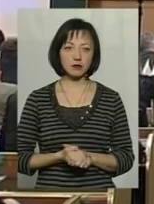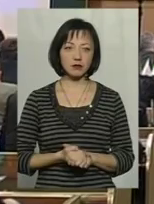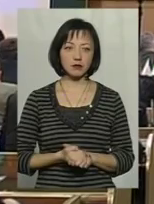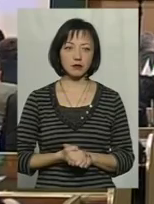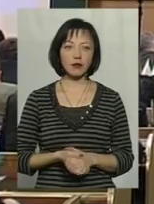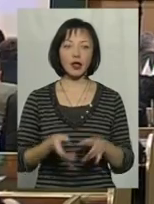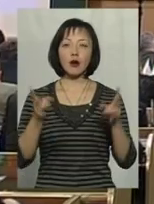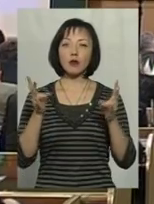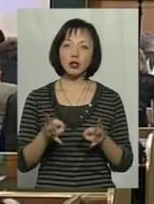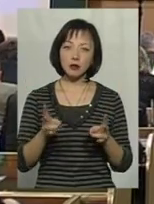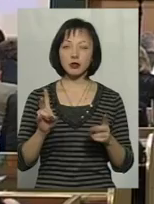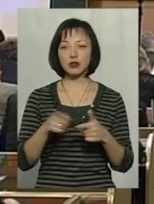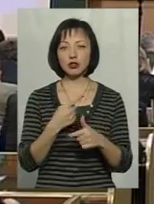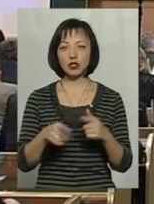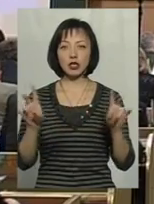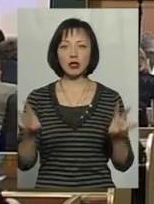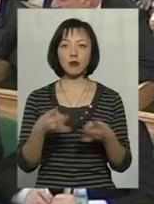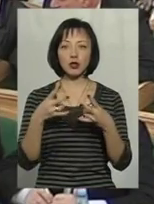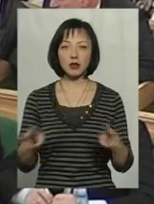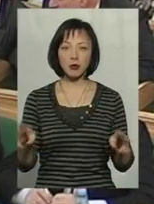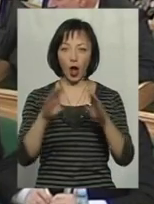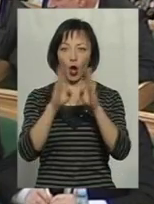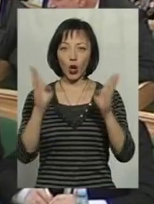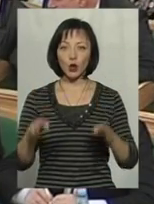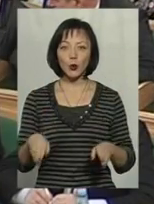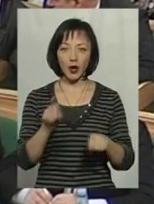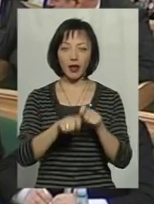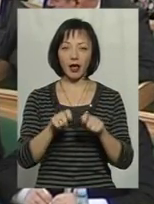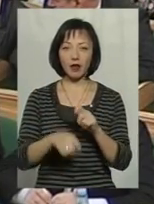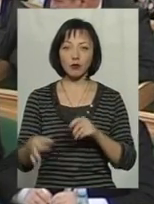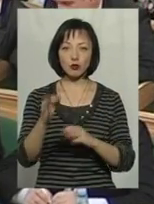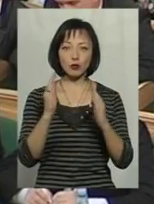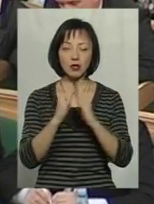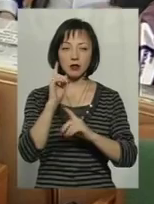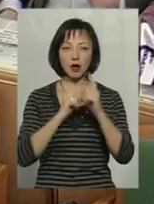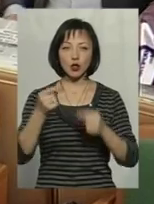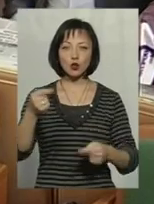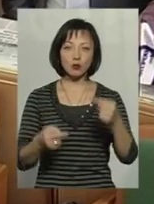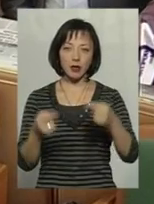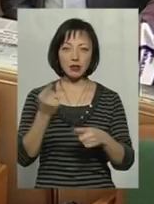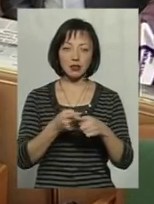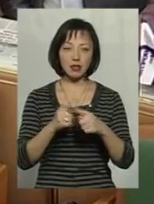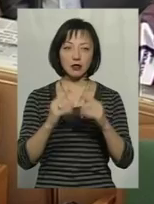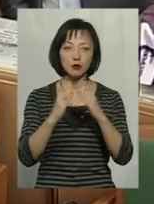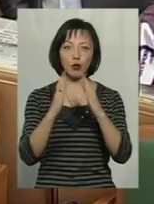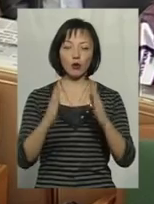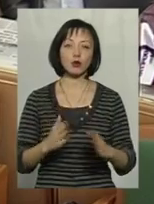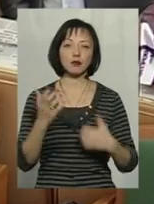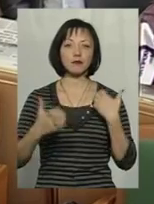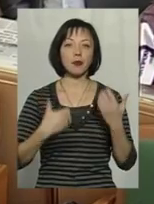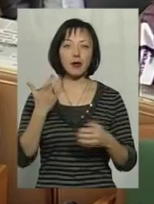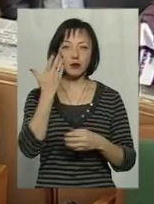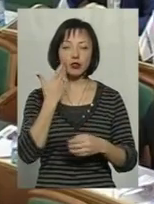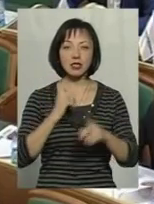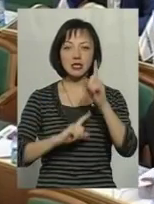Потрібен чи не потрібен турнікет в обласному будинку Рад. Суперечки навколо цієї споруди розгорілися під час